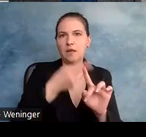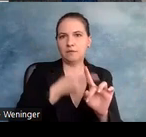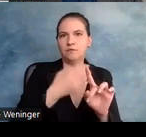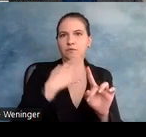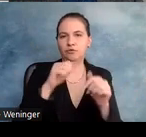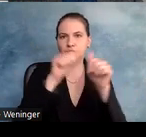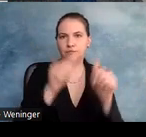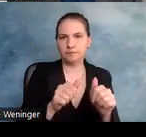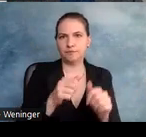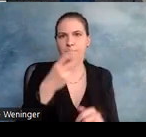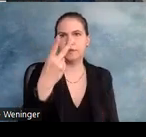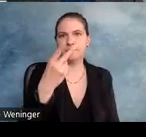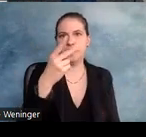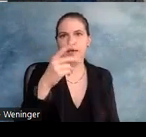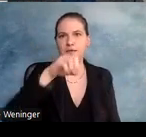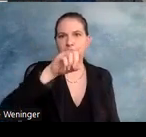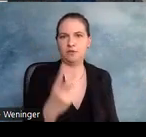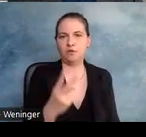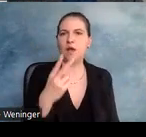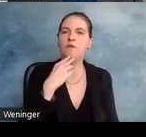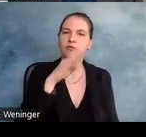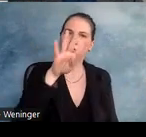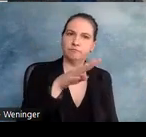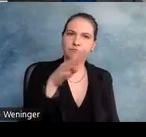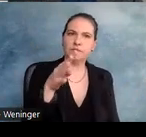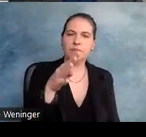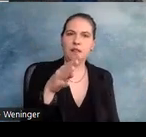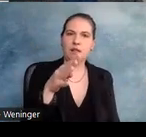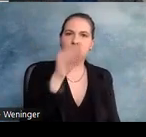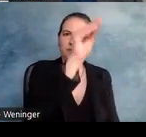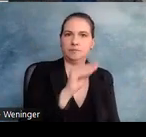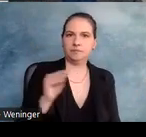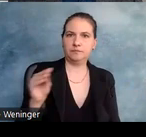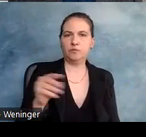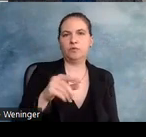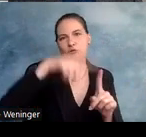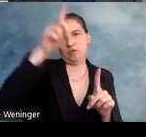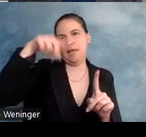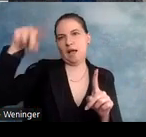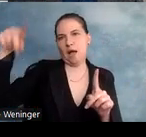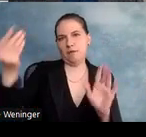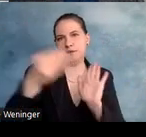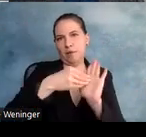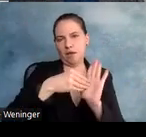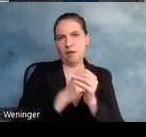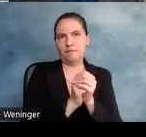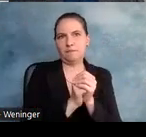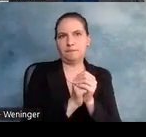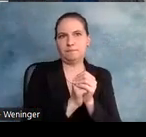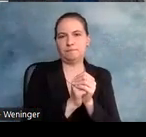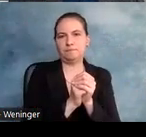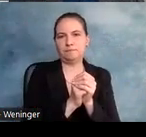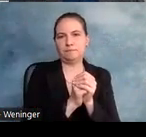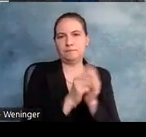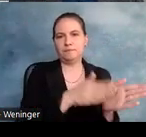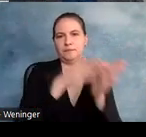zweidimensional angeordnet sind als Tabellen und typischerweise auch irgendwelche Diagramme daraus generiert. Dann gibt